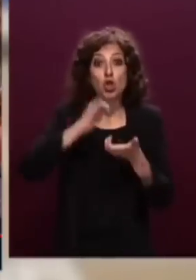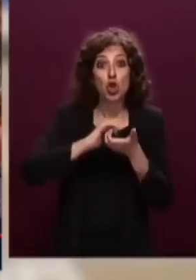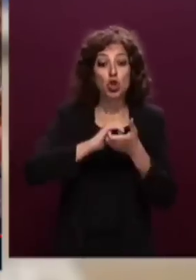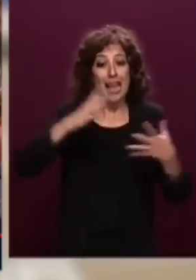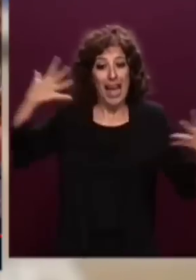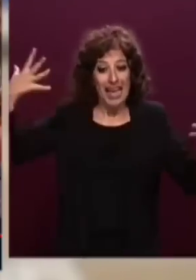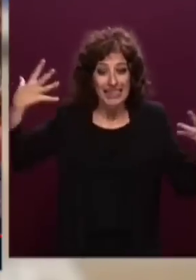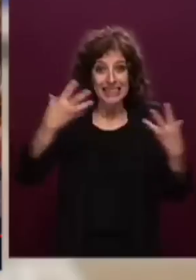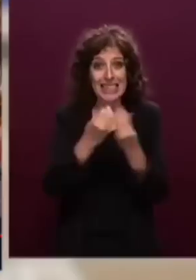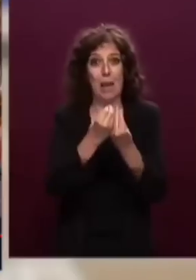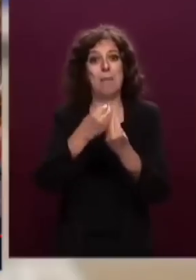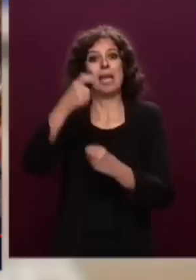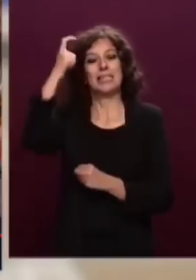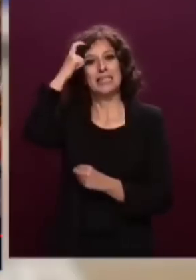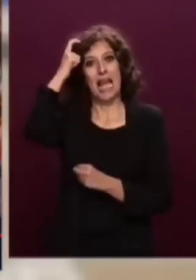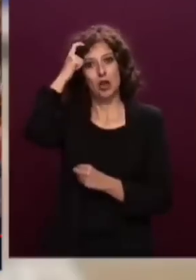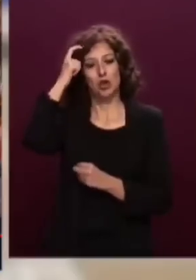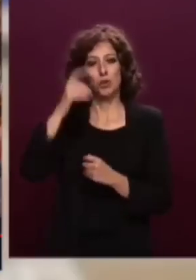Stato.